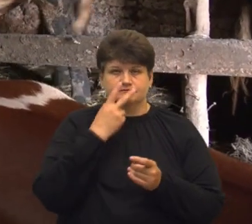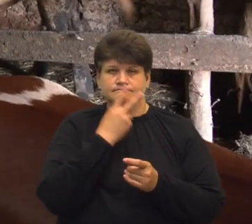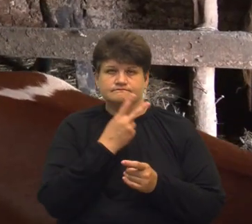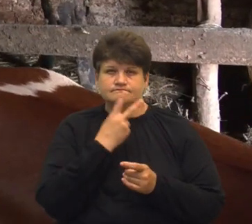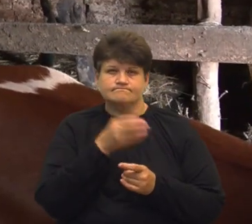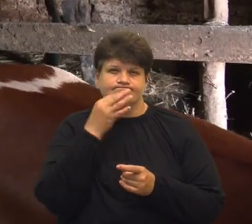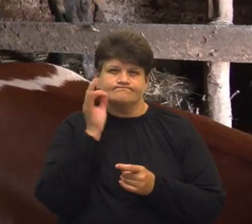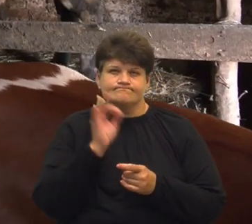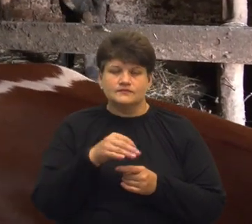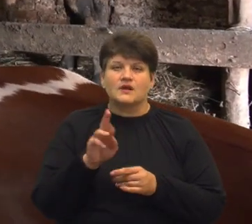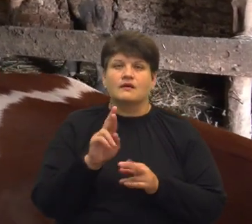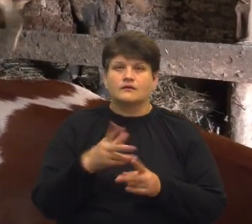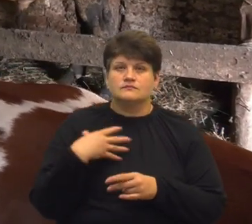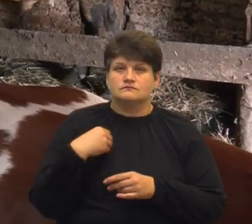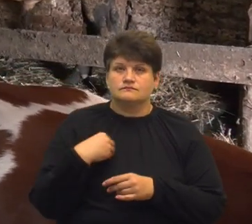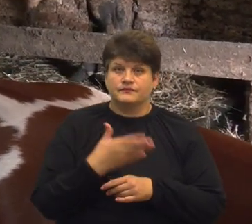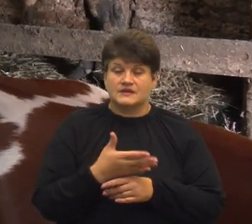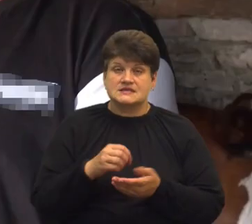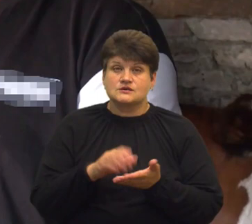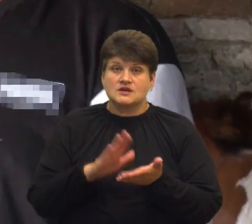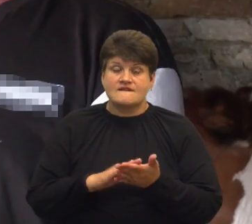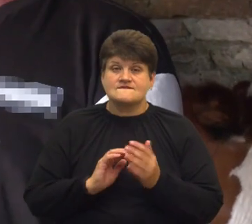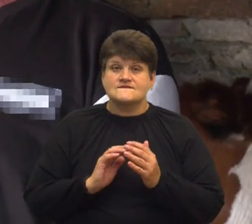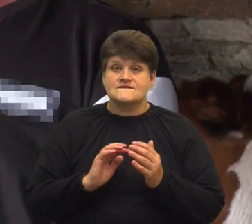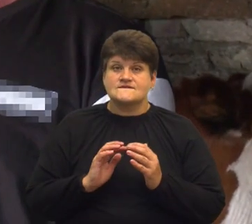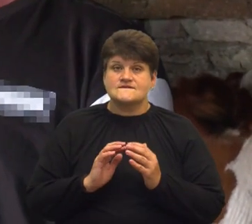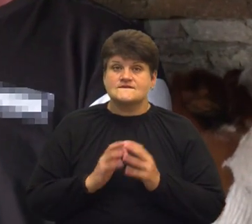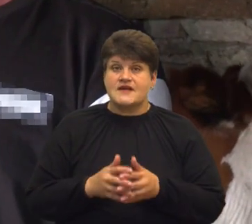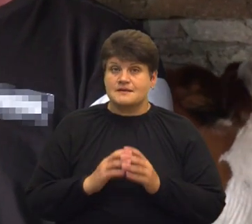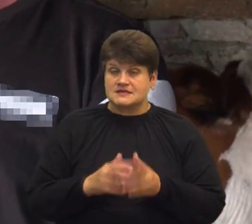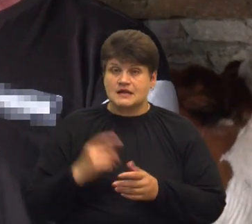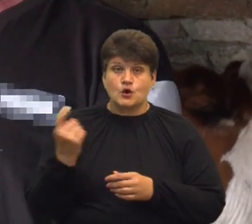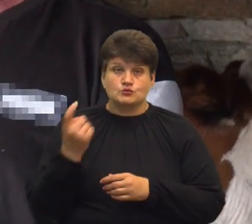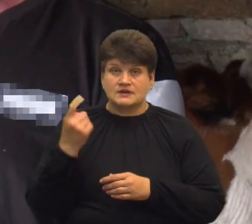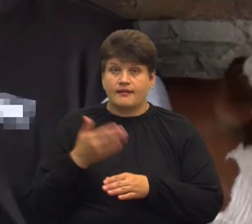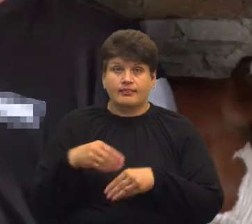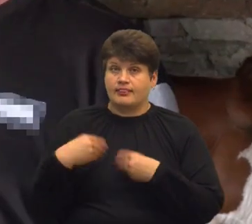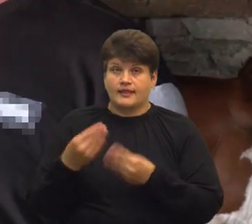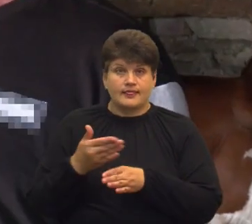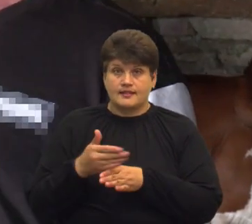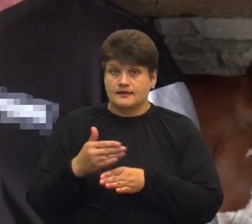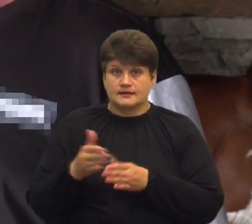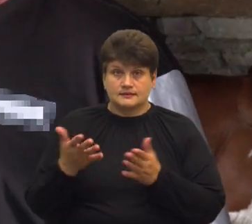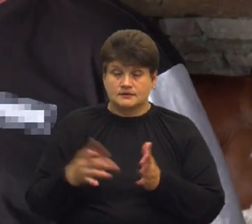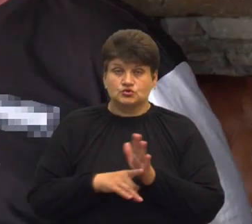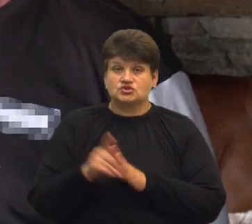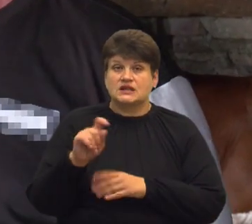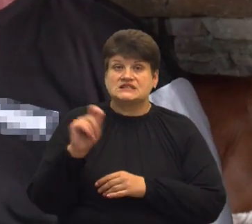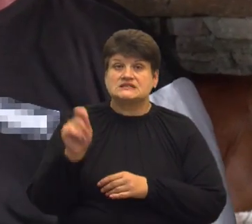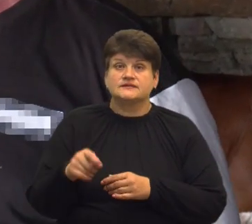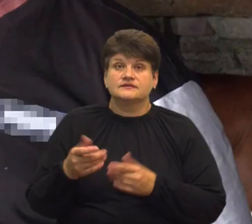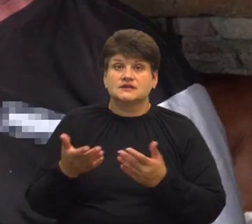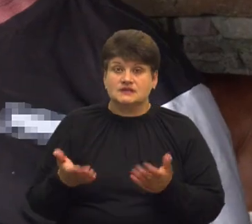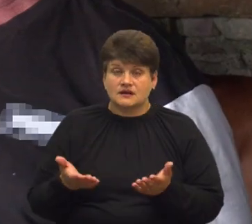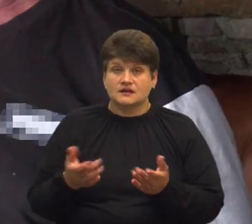Зареєстрували фермерське господарство, зараз поки не дали кредиту. Перед війною почалась війна, і зараз, як той